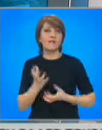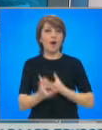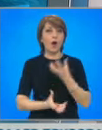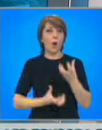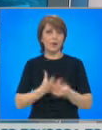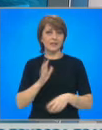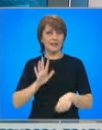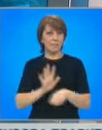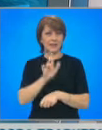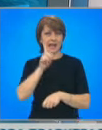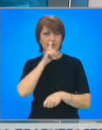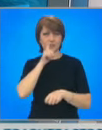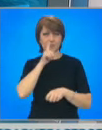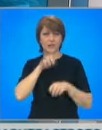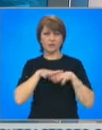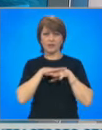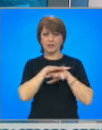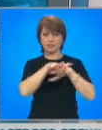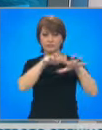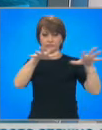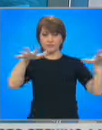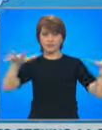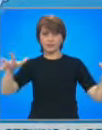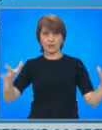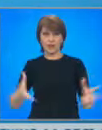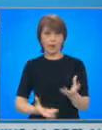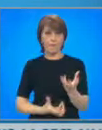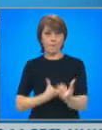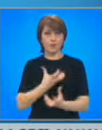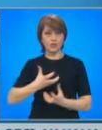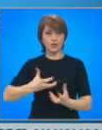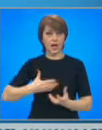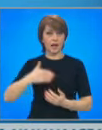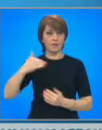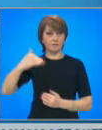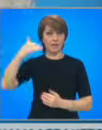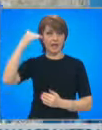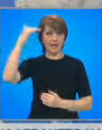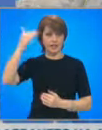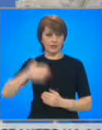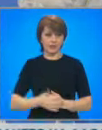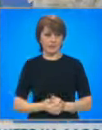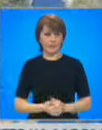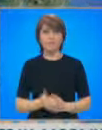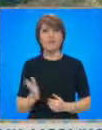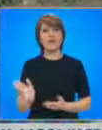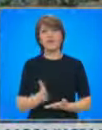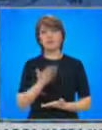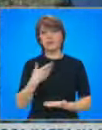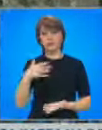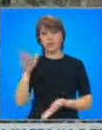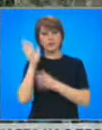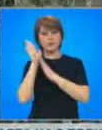минути огнената стихия обхваща горните етажи. Бяхме легнали, заспахме вече в каютата